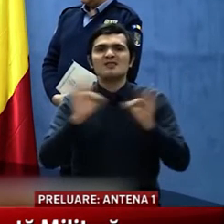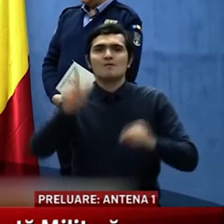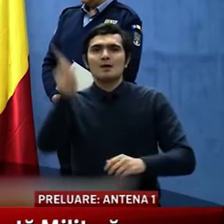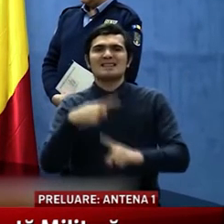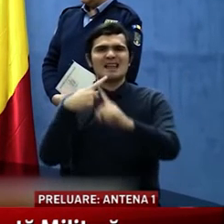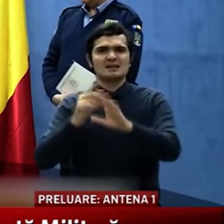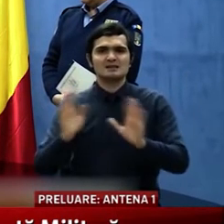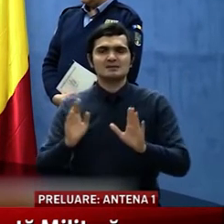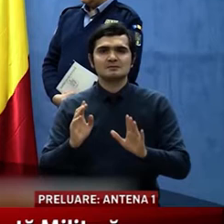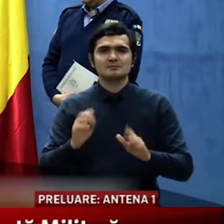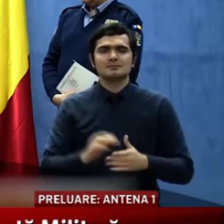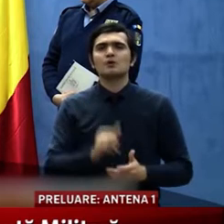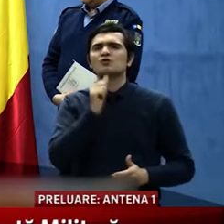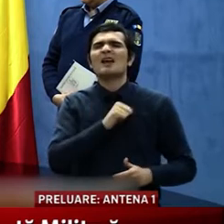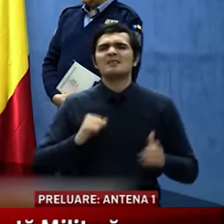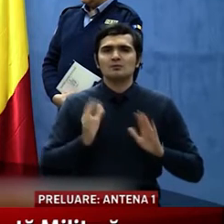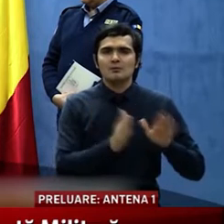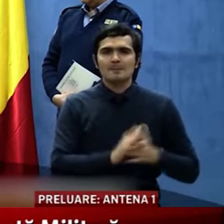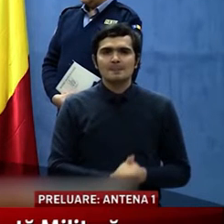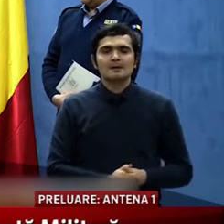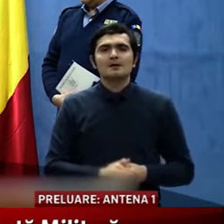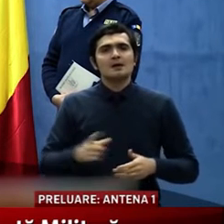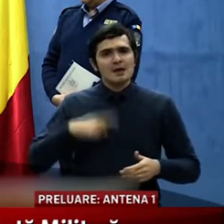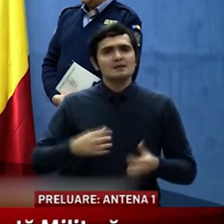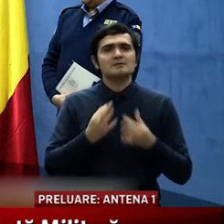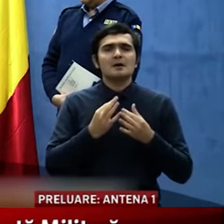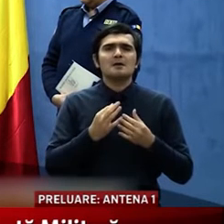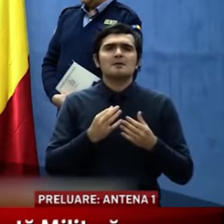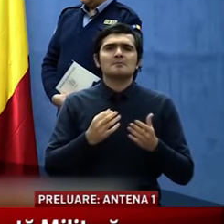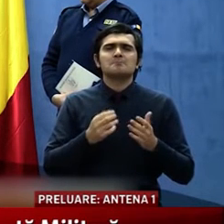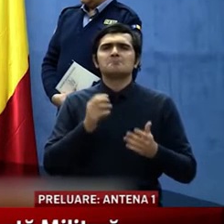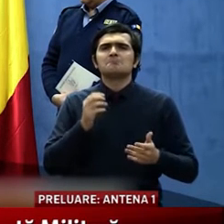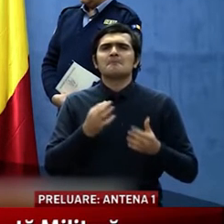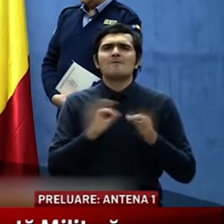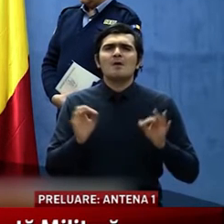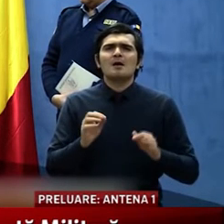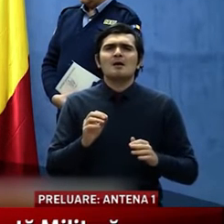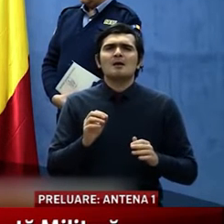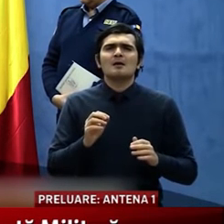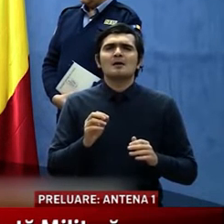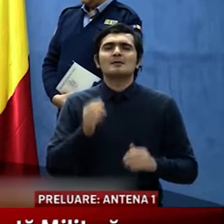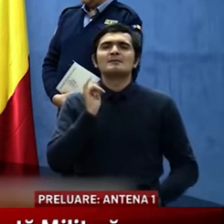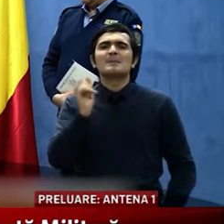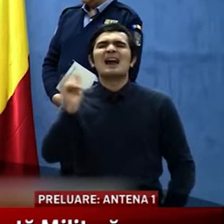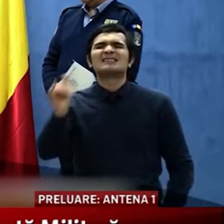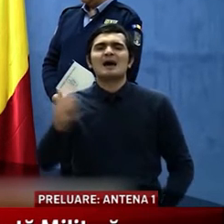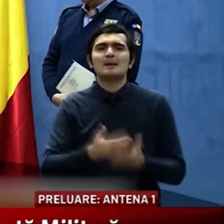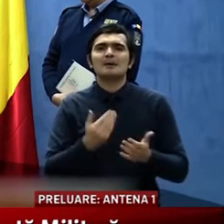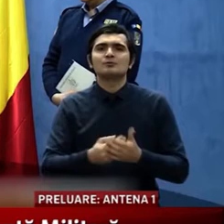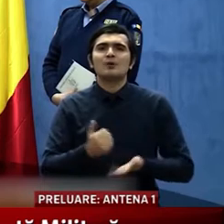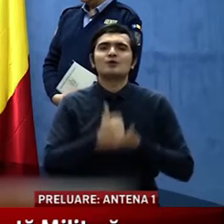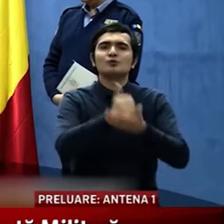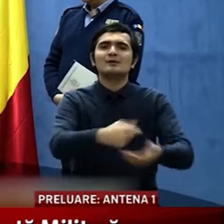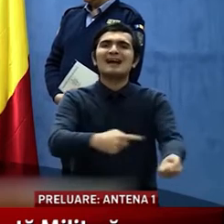Deplasarea în scopul donării de sânge la centrele de transfuzie sanguină este o altă excepție, ca și